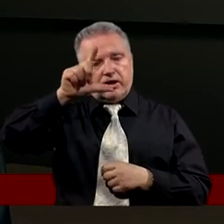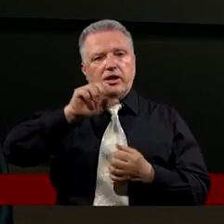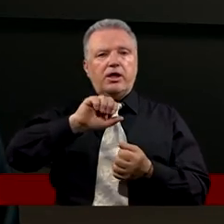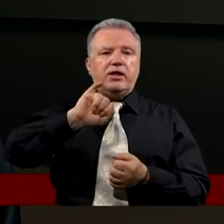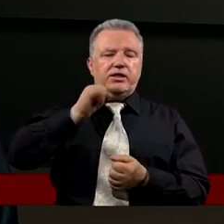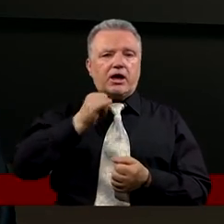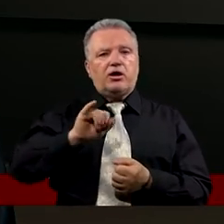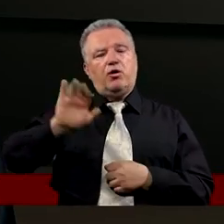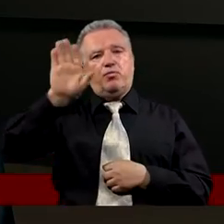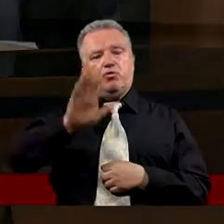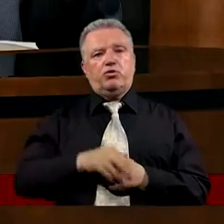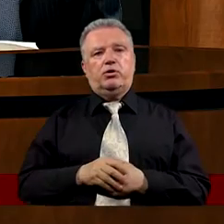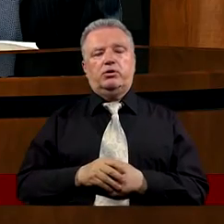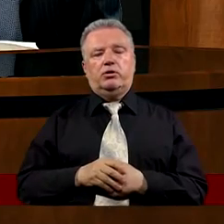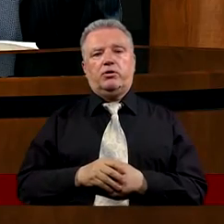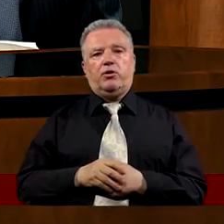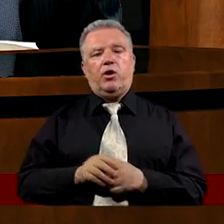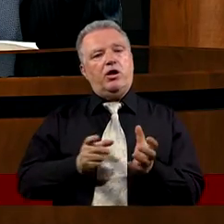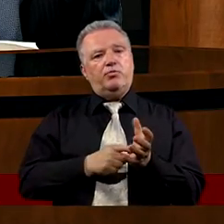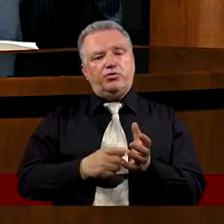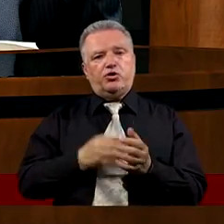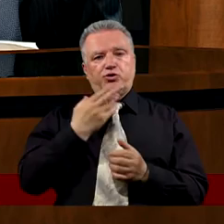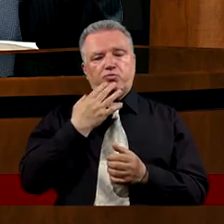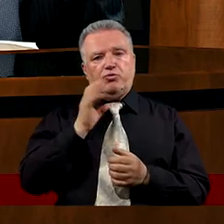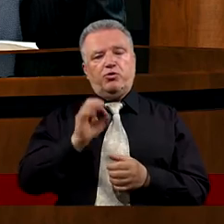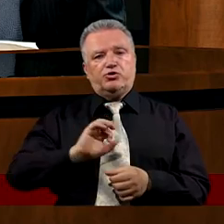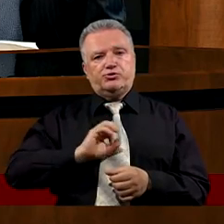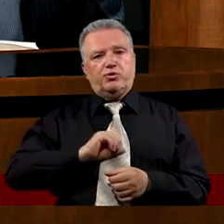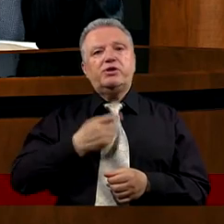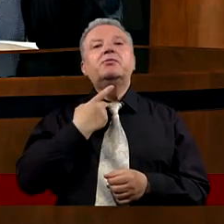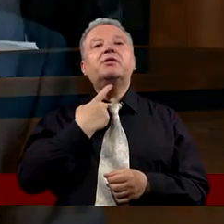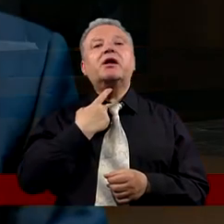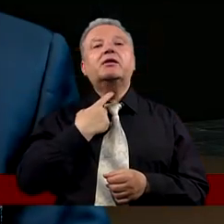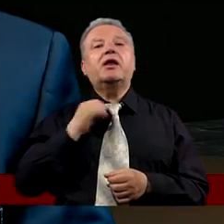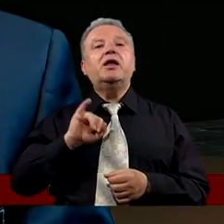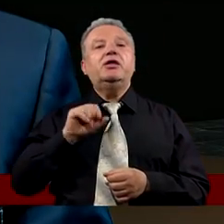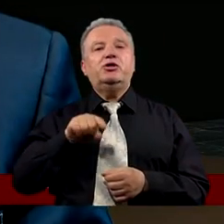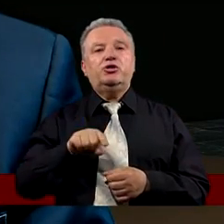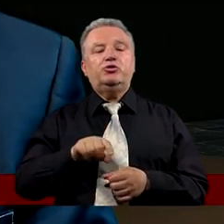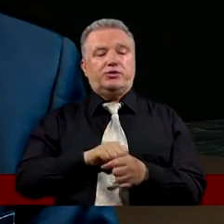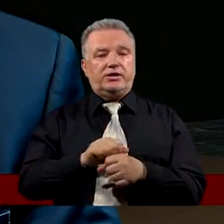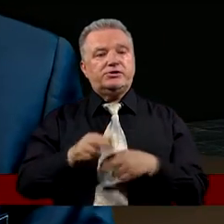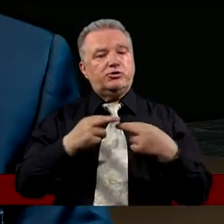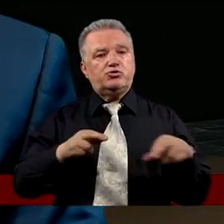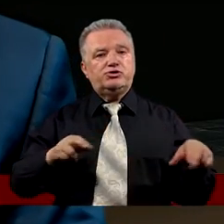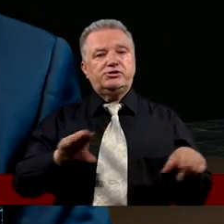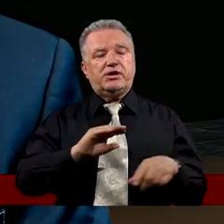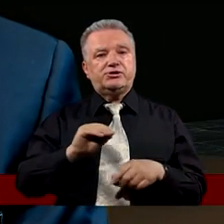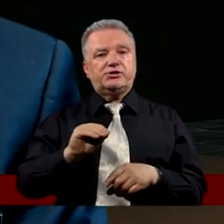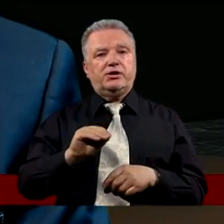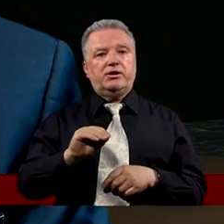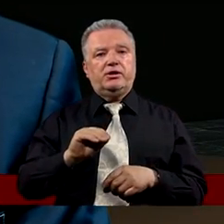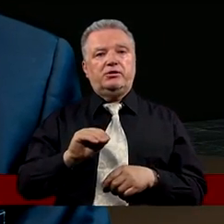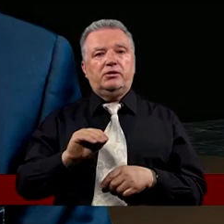Boski Piotr wyrażał swoje pragnienia I tutaj polega ta różnica Że